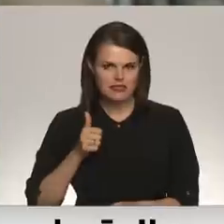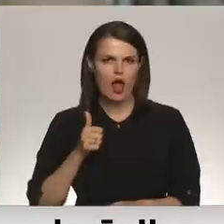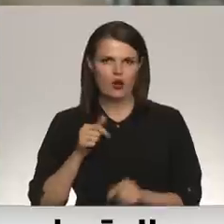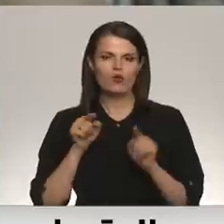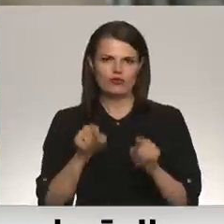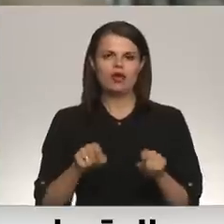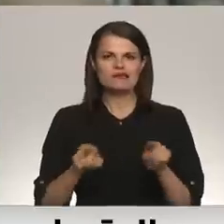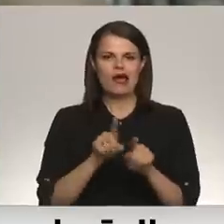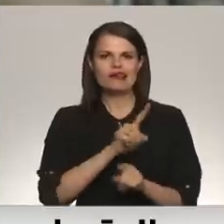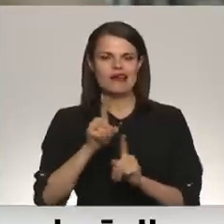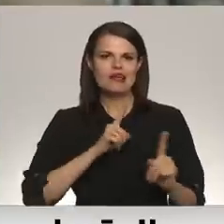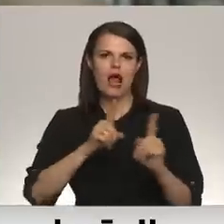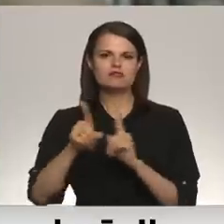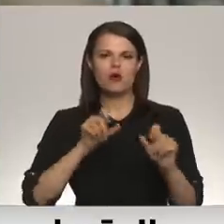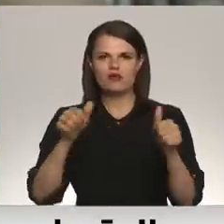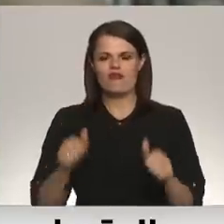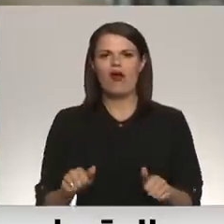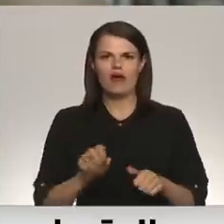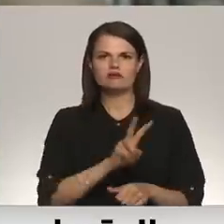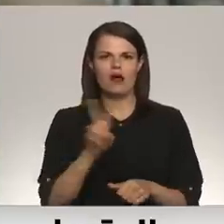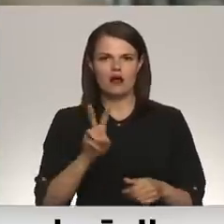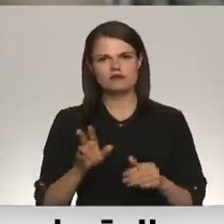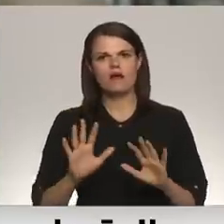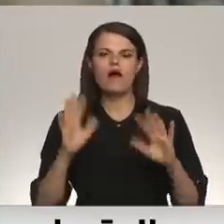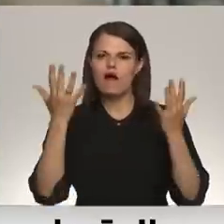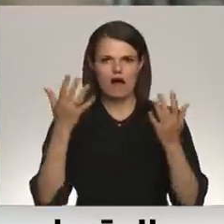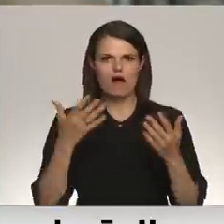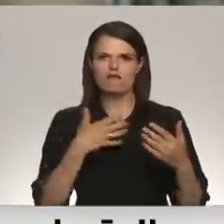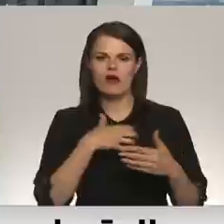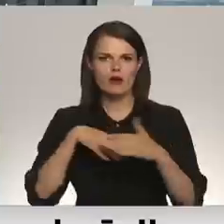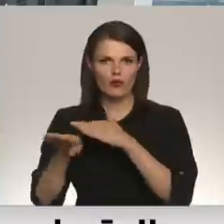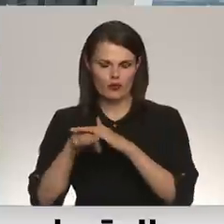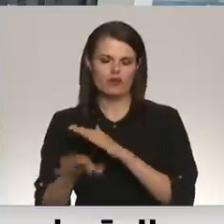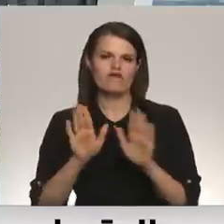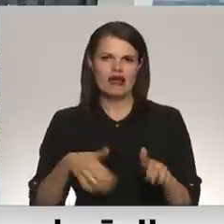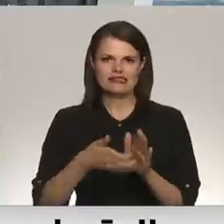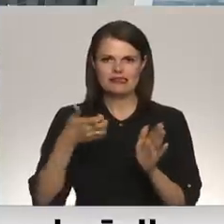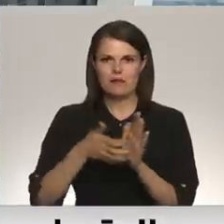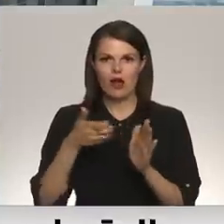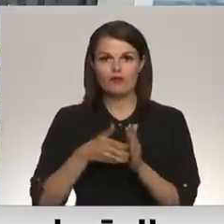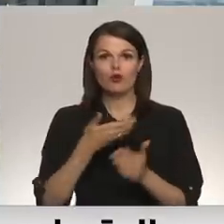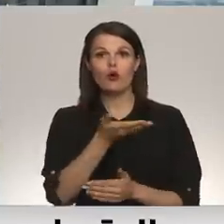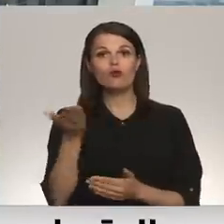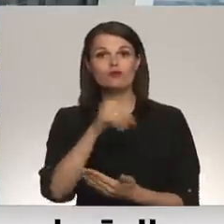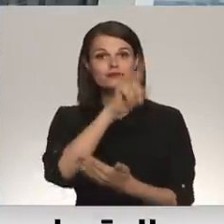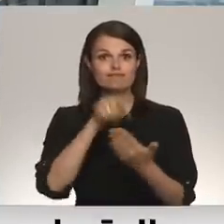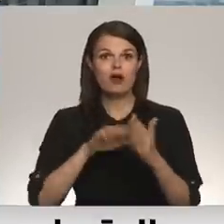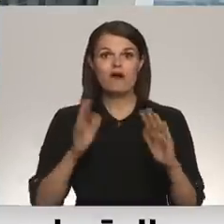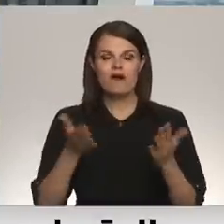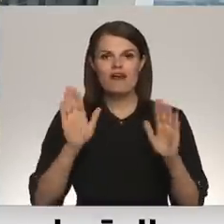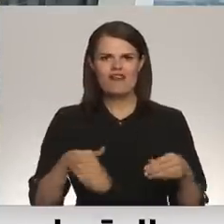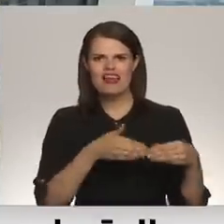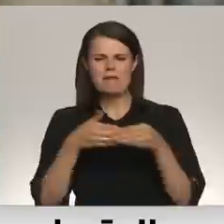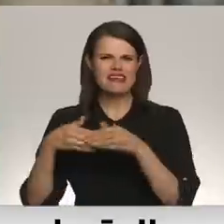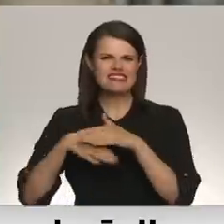arī tas ir transporta veids, kas evakuācijas gadījumā ir izmantojams. Ja jūsu jautājums ir, vai mēs varam evakuēt